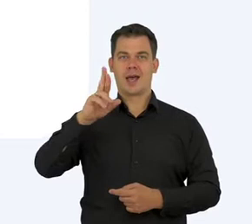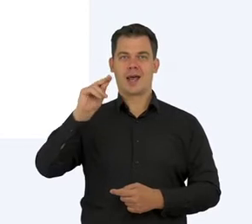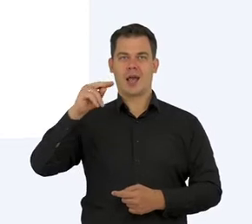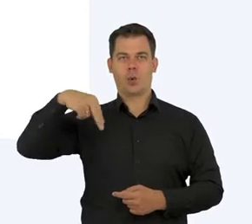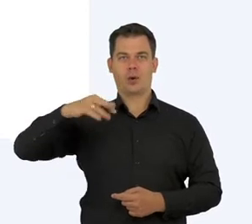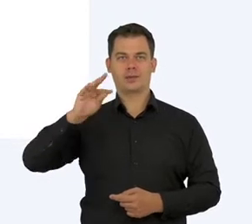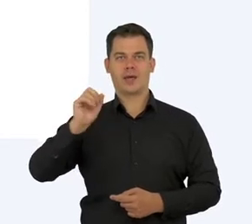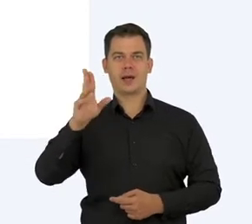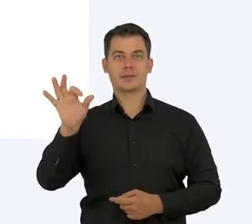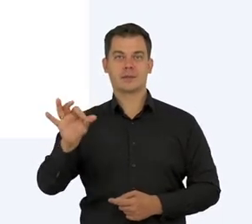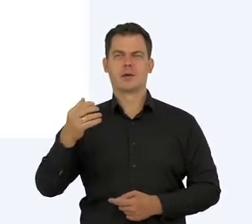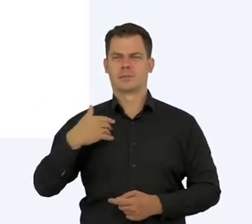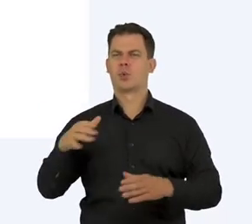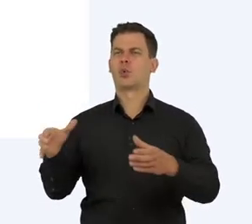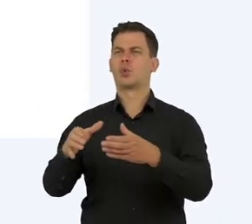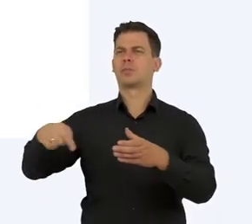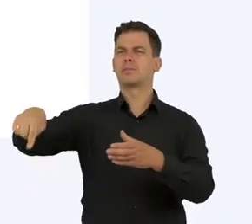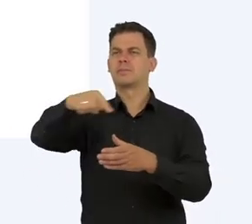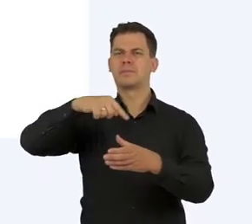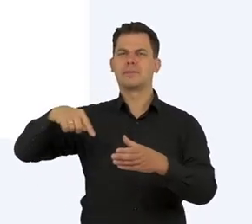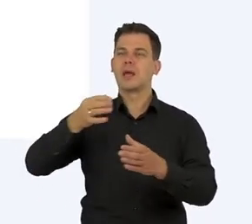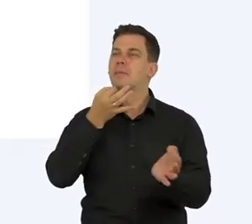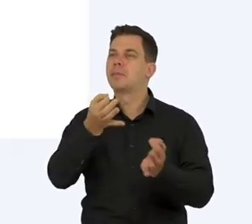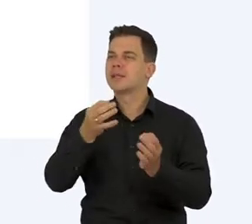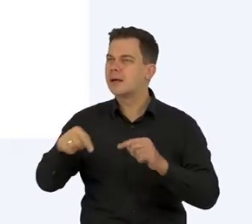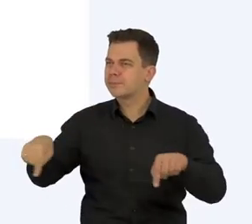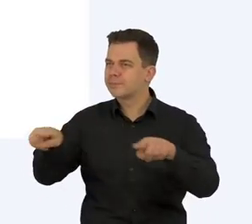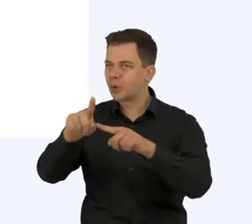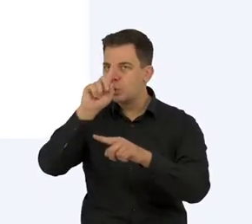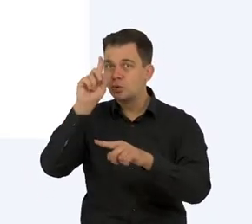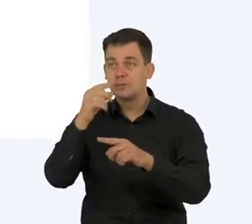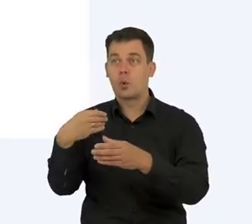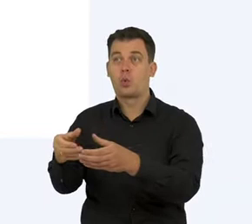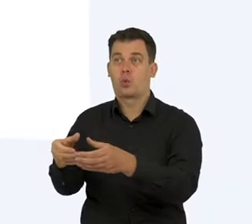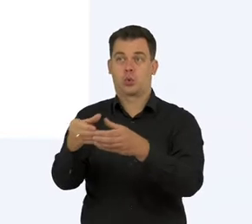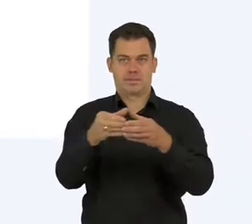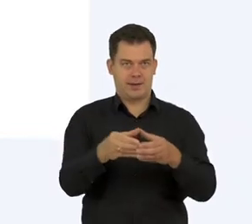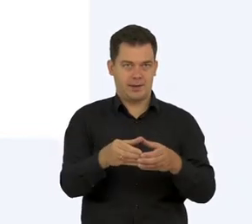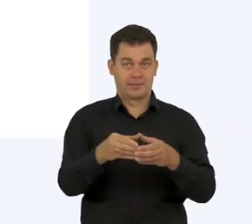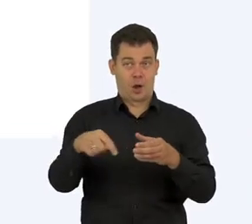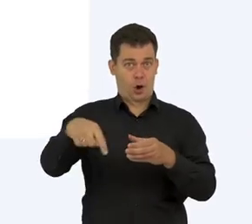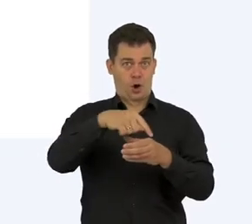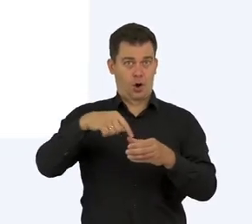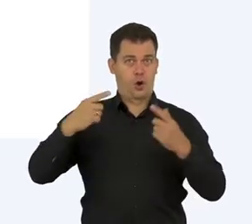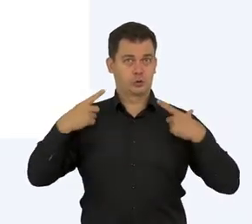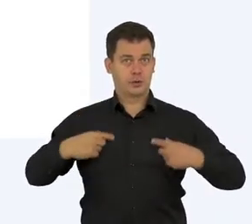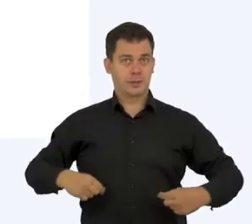wziął taką dużą próbkę i później wybrał taką losową część do tego, żeby